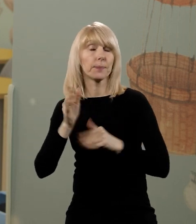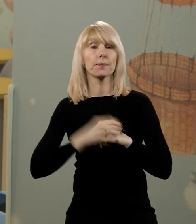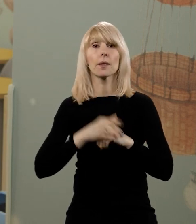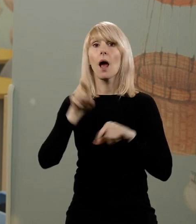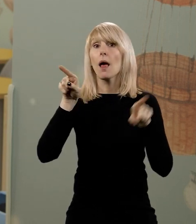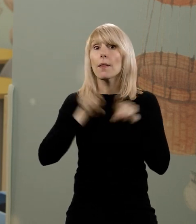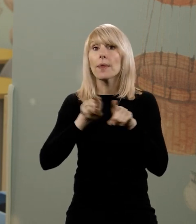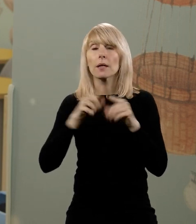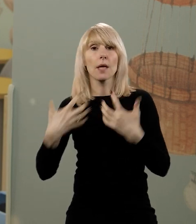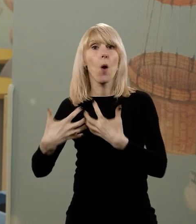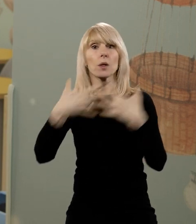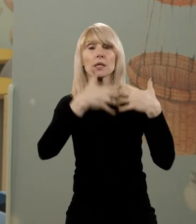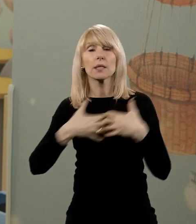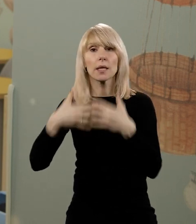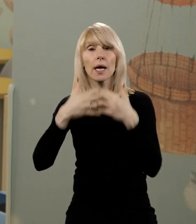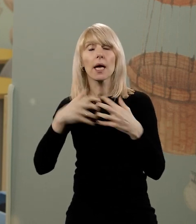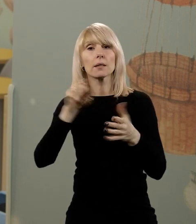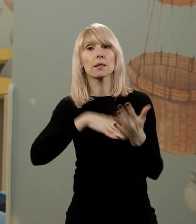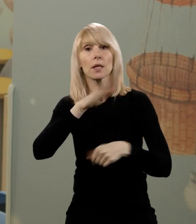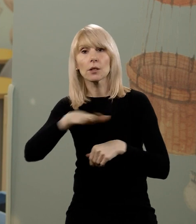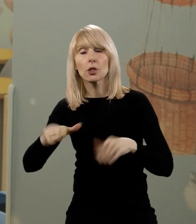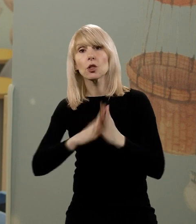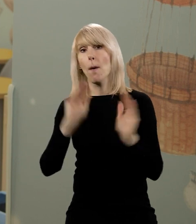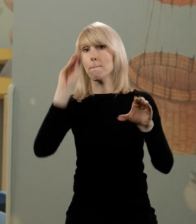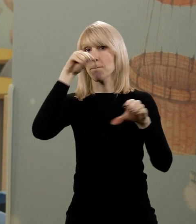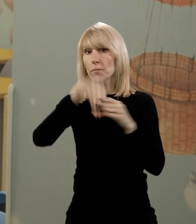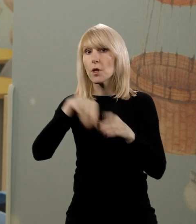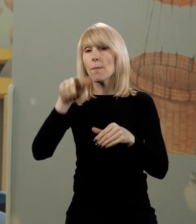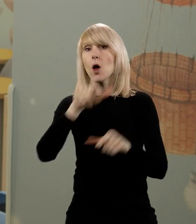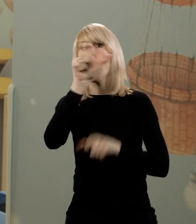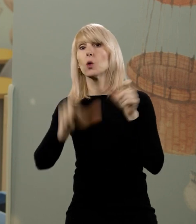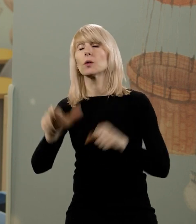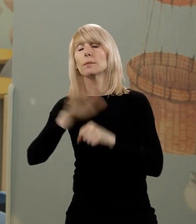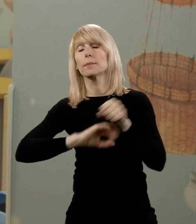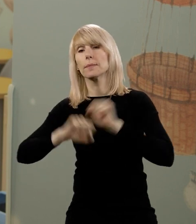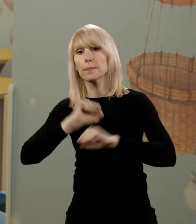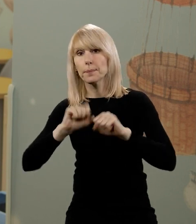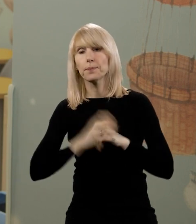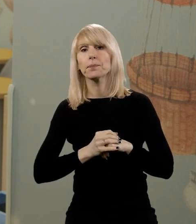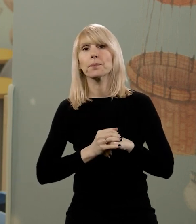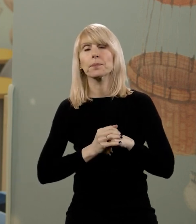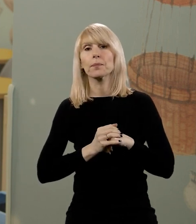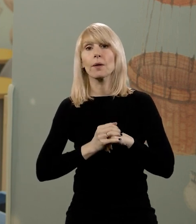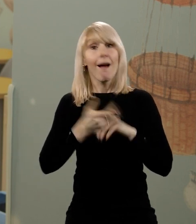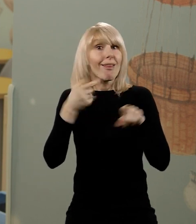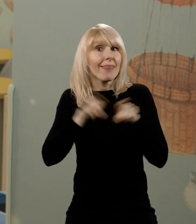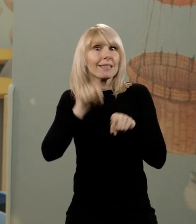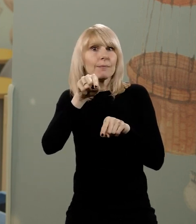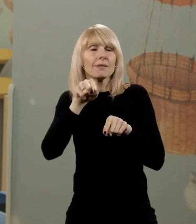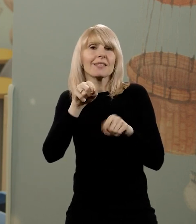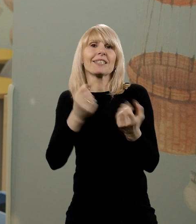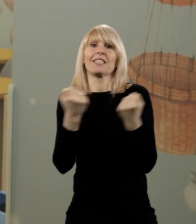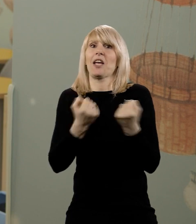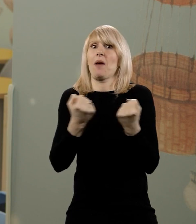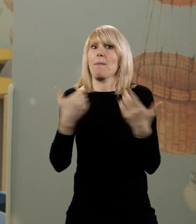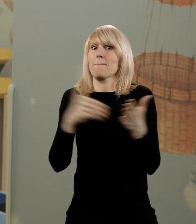placówka integracyjna, do której uczęszczają bądź mogą uczęszczać dzieci z niepełnosprawnościami. I właśnie takich placówek nam potrzeba